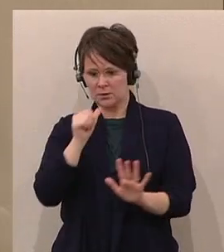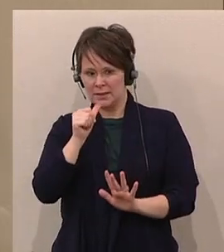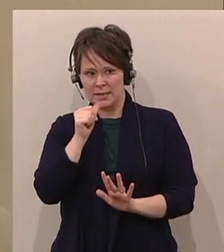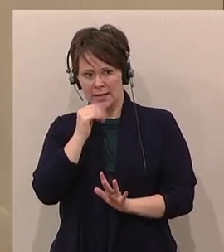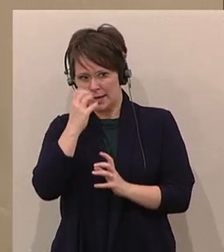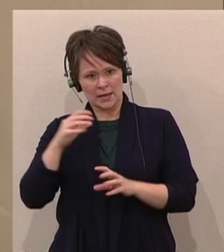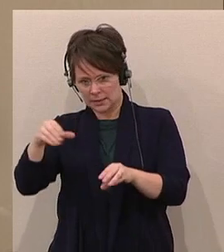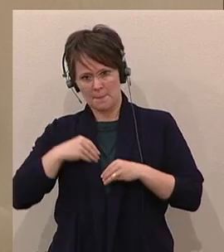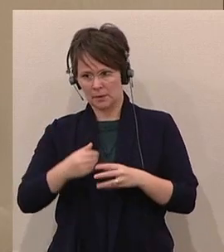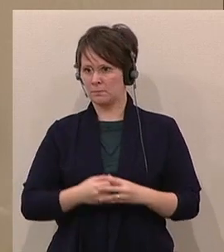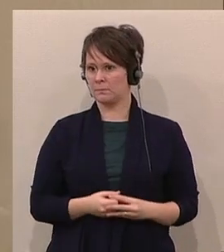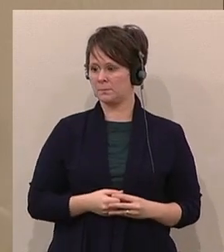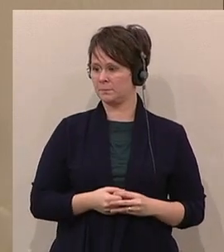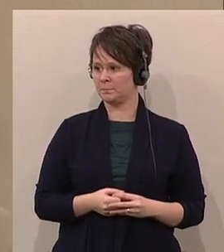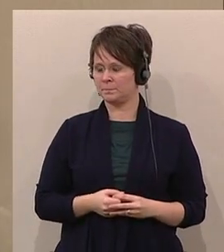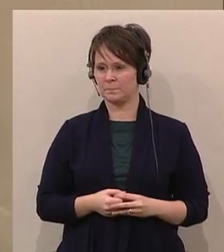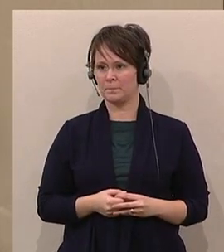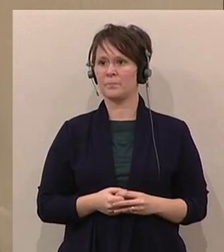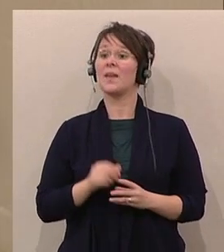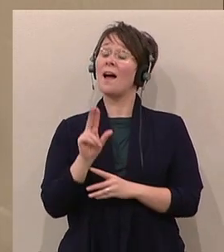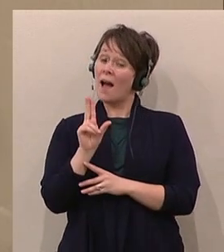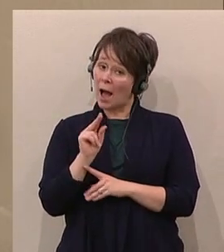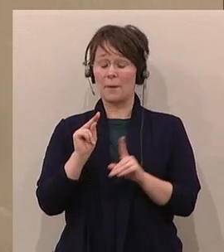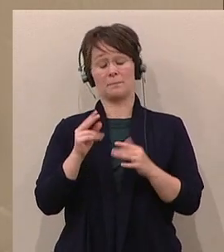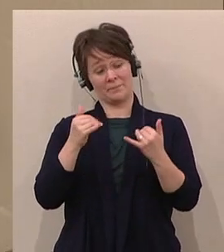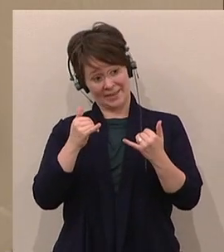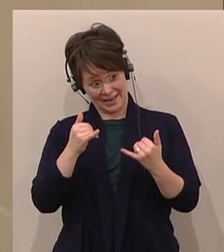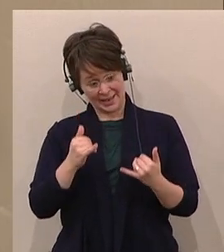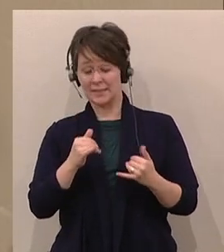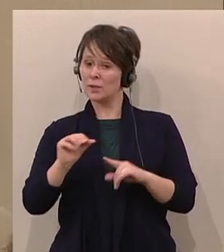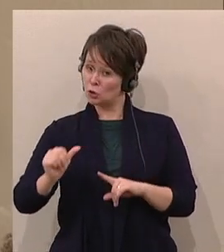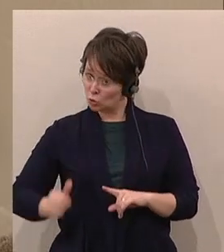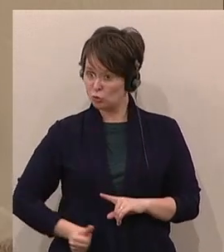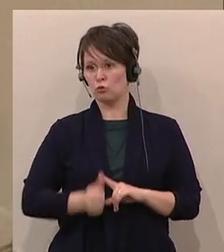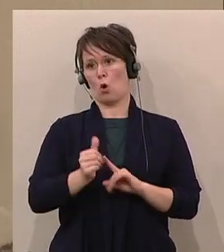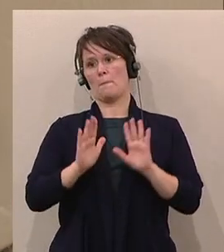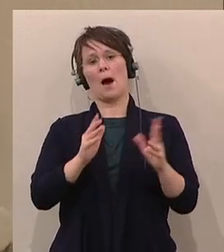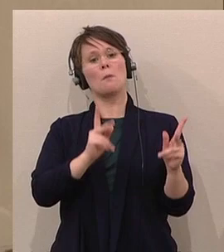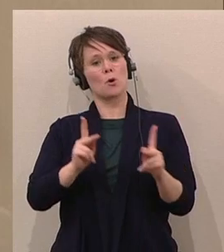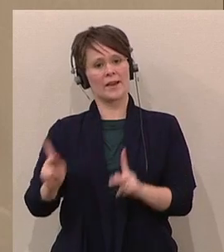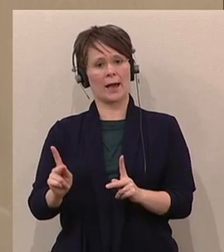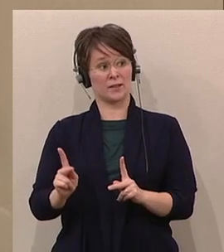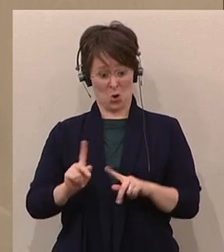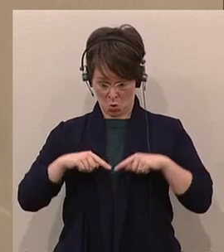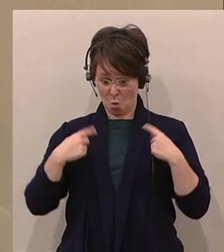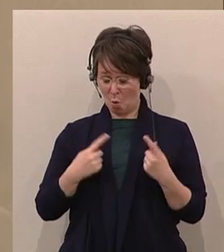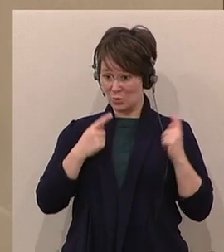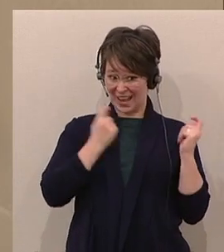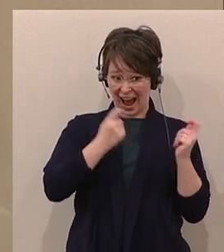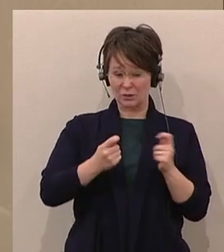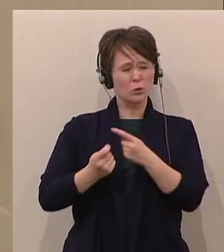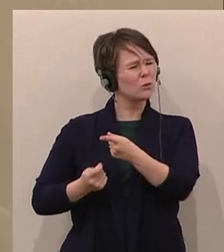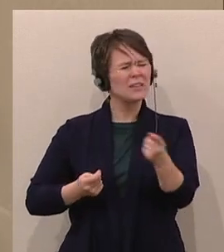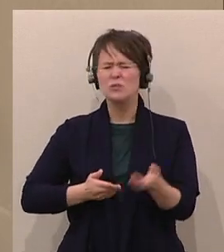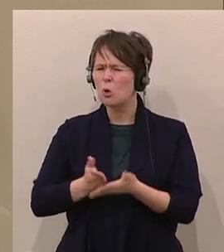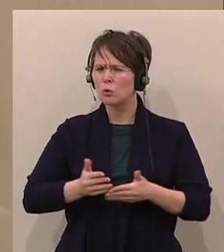Aber ich gebe Ihnen jetzt noch einmal eine Gelegenheit, die Anträge, unsere Anträge, die Sie ständig verschoben